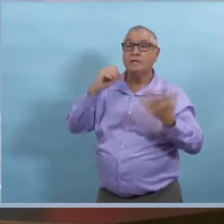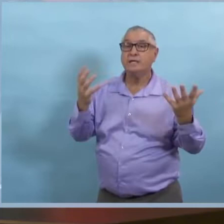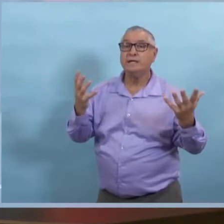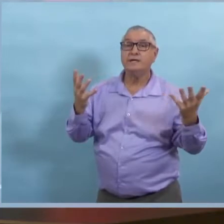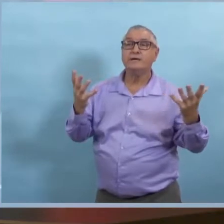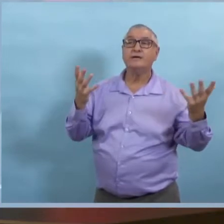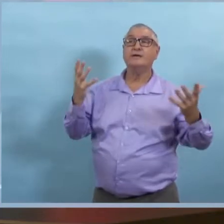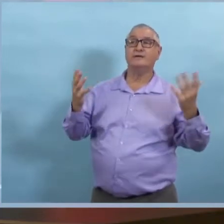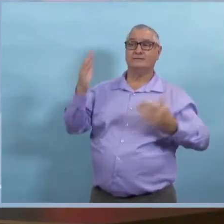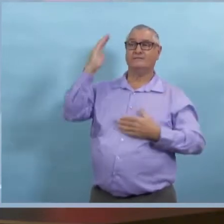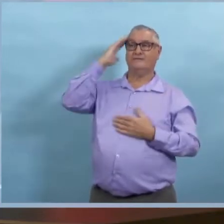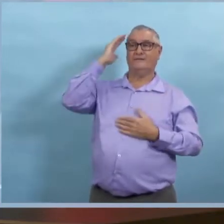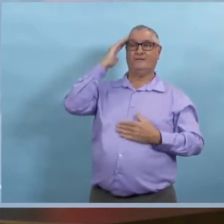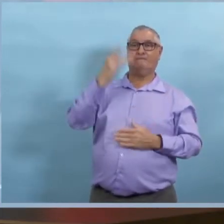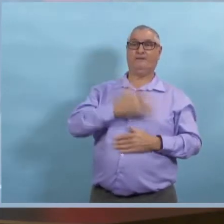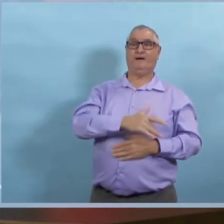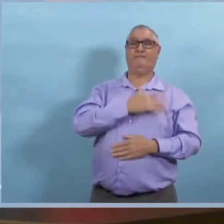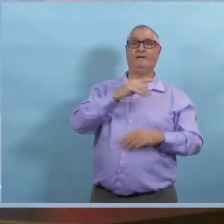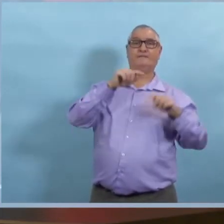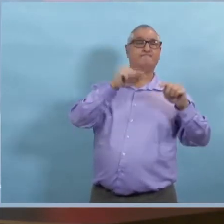Alors, avec Halloween qui s'en vient,